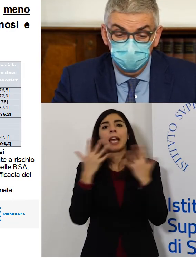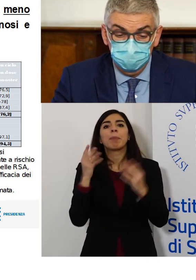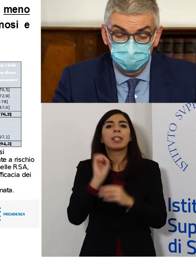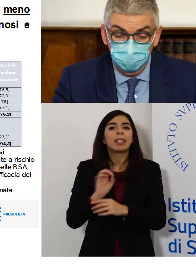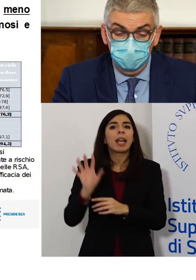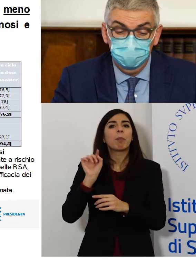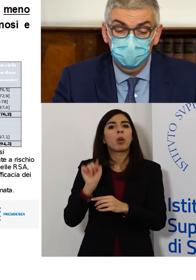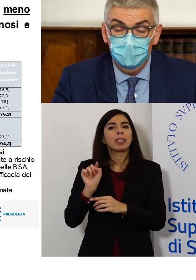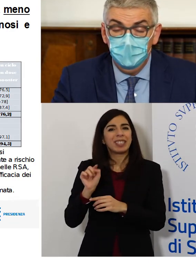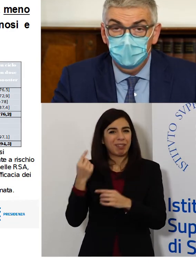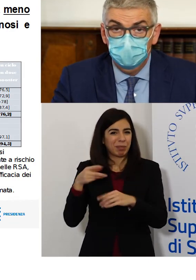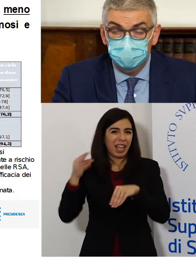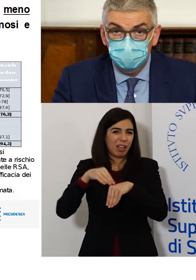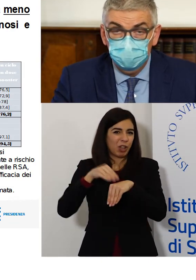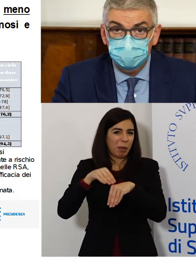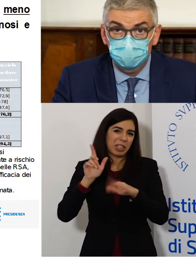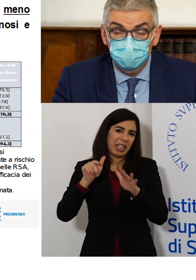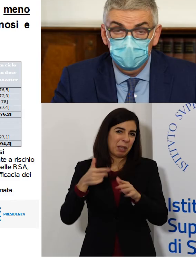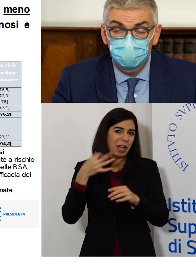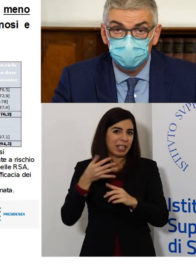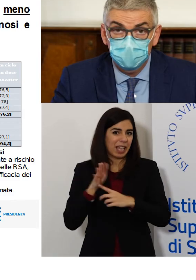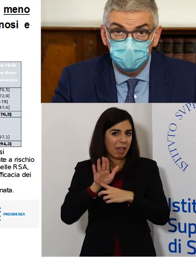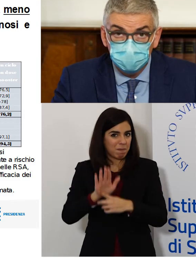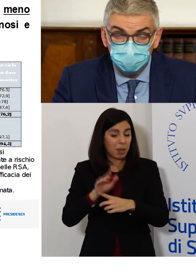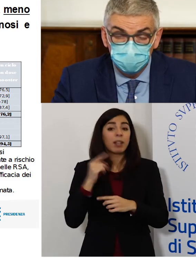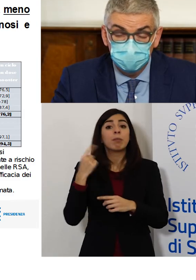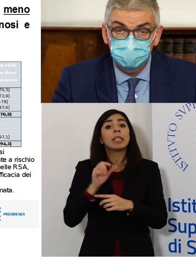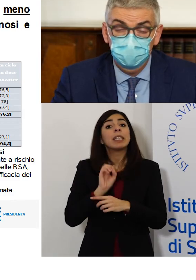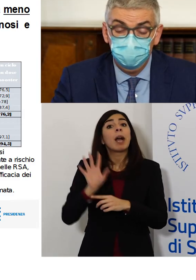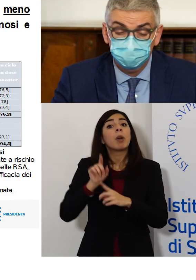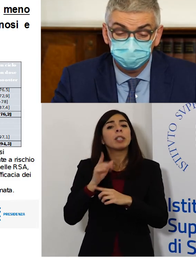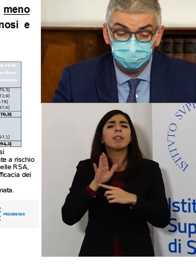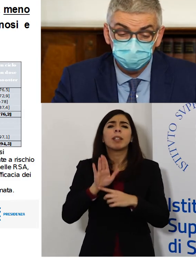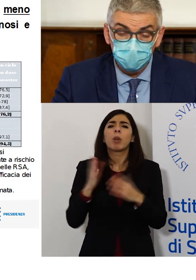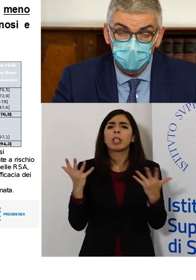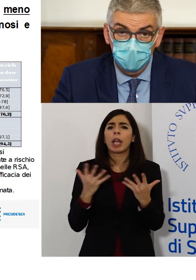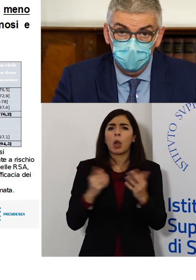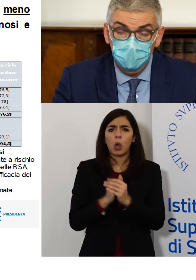settimanalmente aggiornandola, dove si evidenzia come rispetto al rischio di infezione